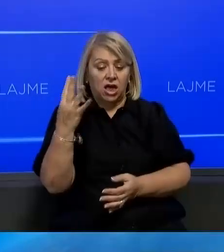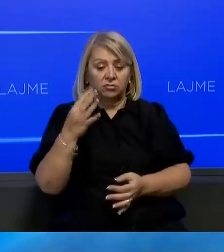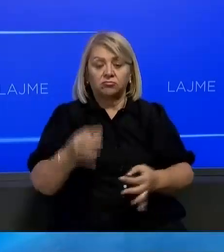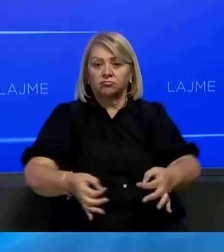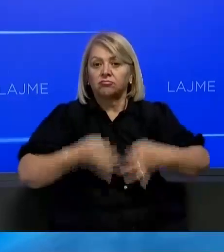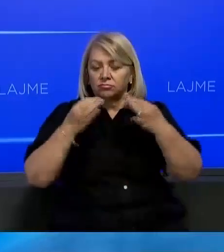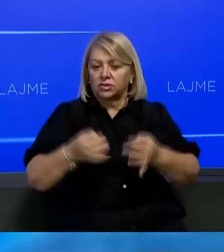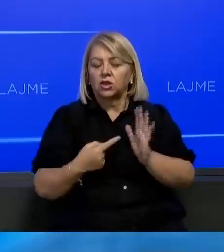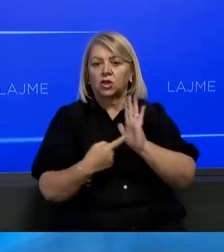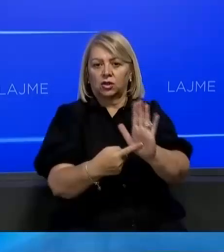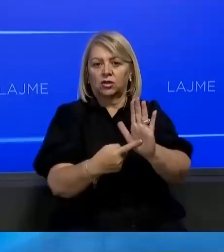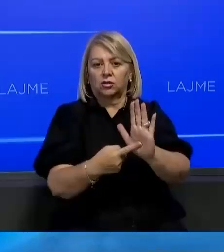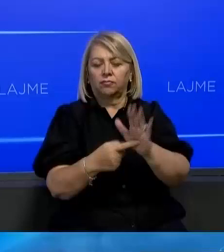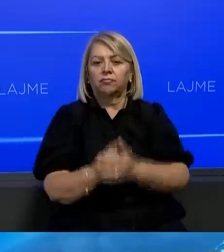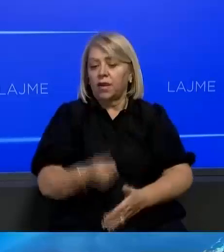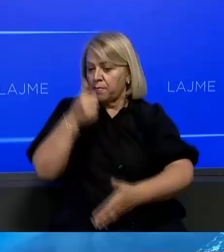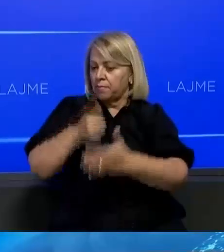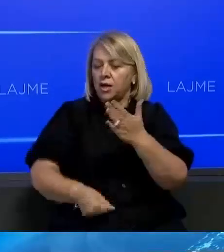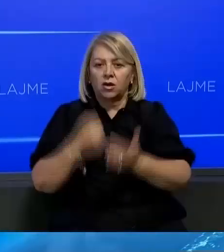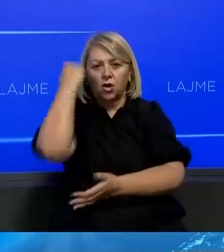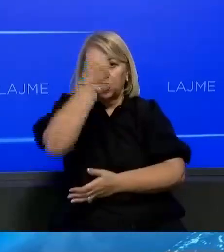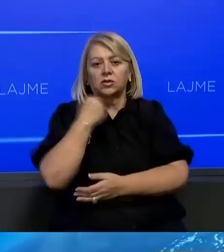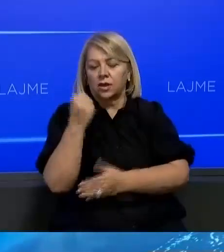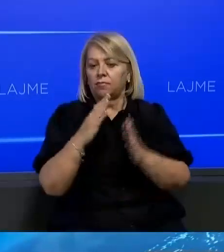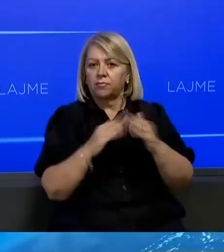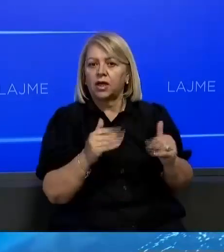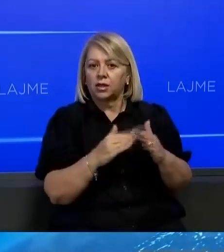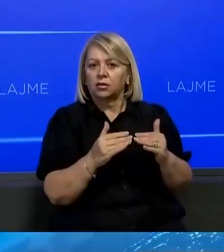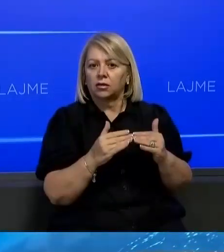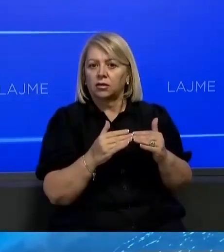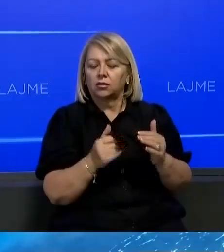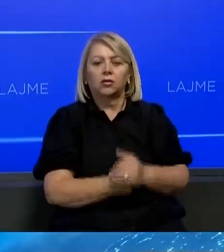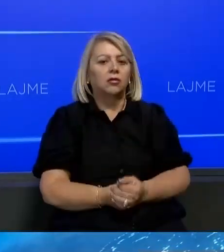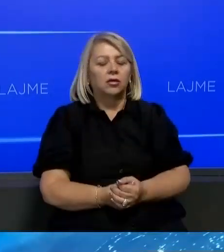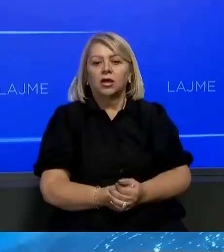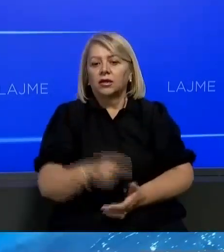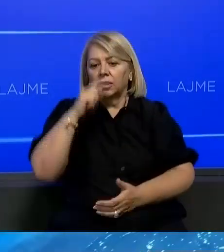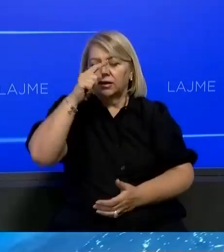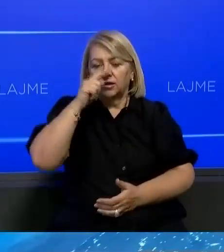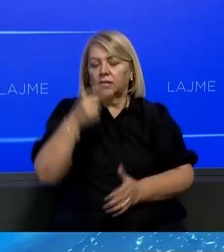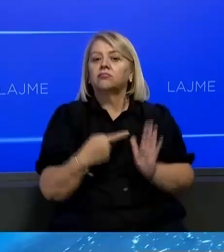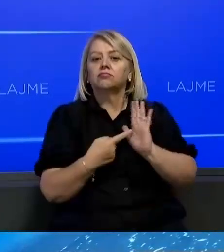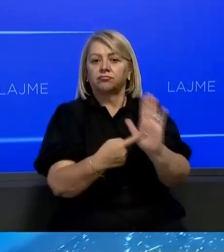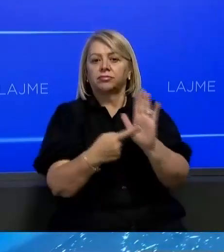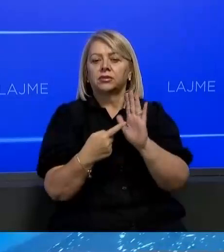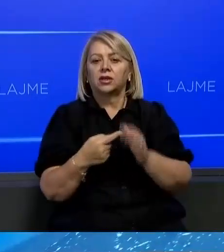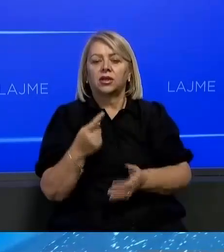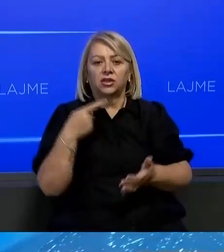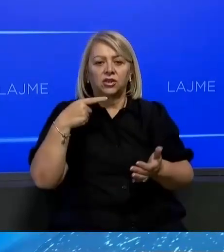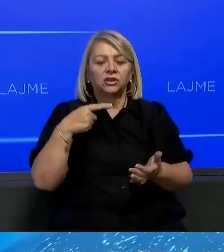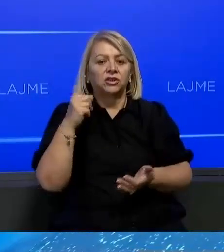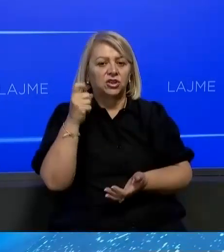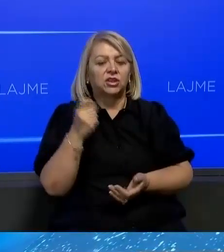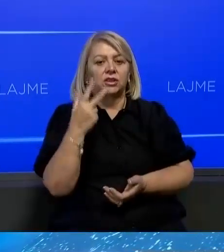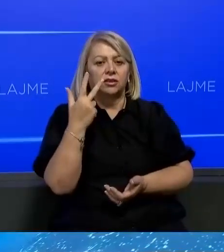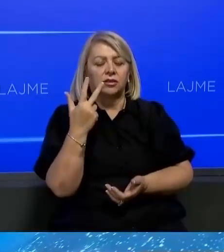pasaj të regon se për hirë të par Bienal janë dodhët në Balkanin përëndimor dhe janë krenarë që të prezentojnë 103 pjesmarës